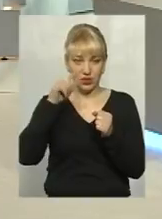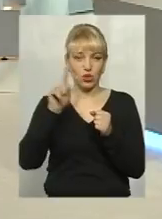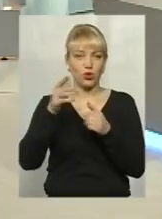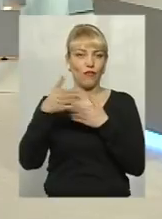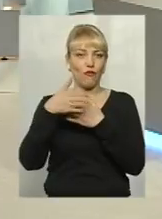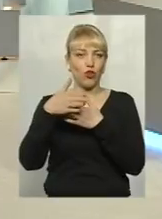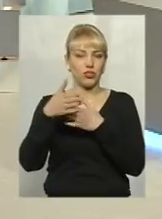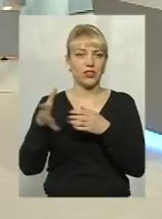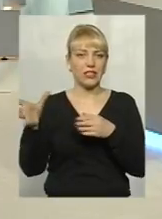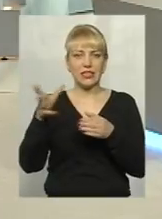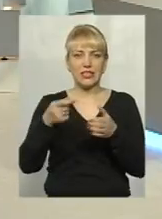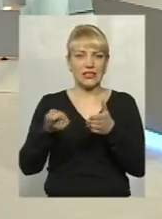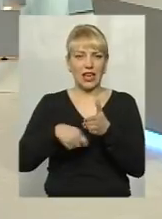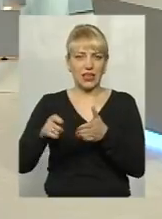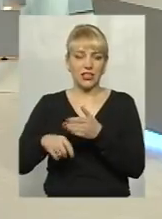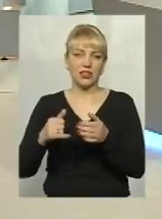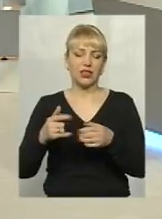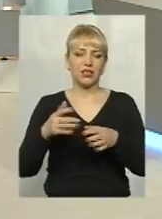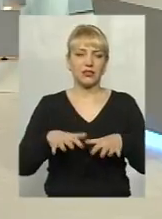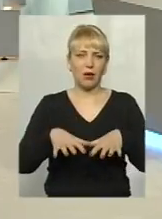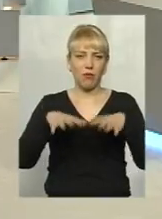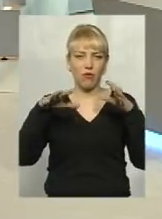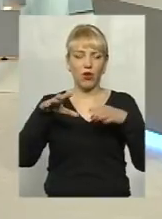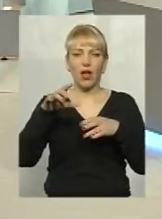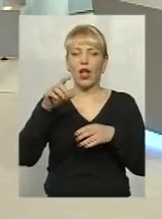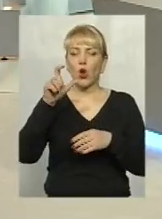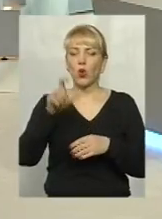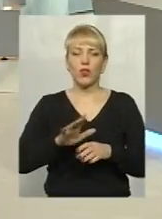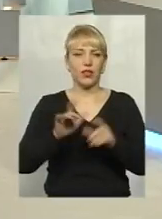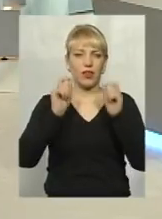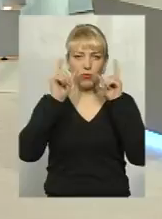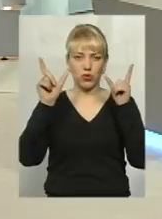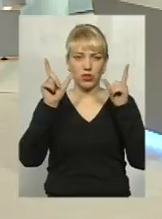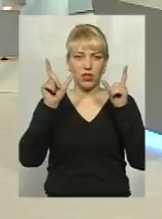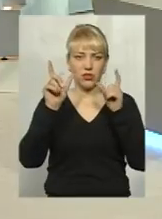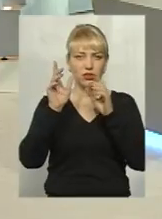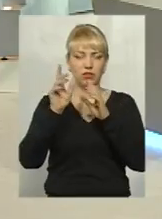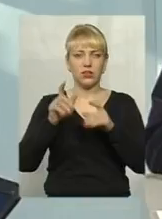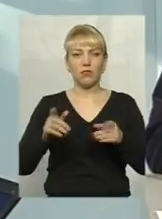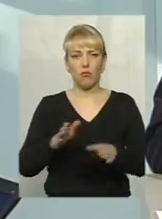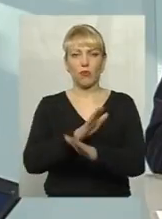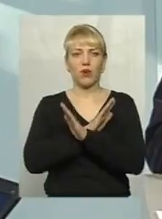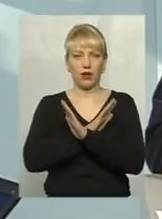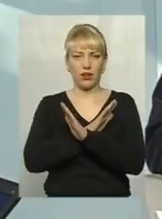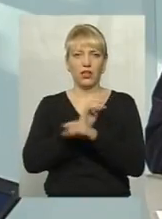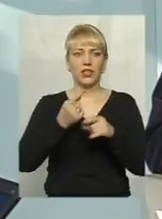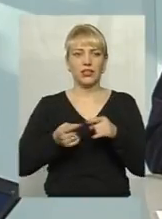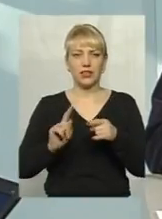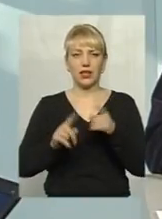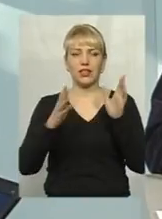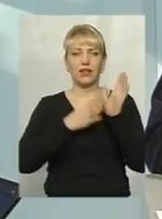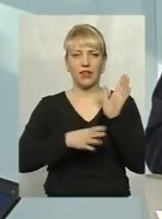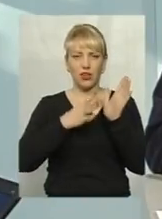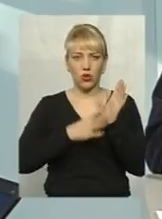всі закриті, заповнюють будинок і людина, не просинаючись, відходить в інший світ. Це 99